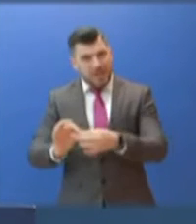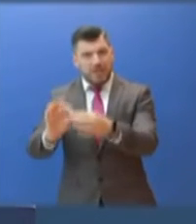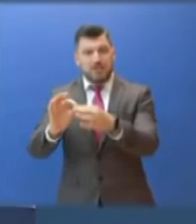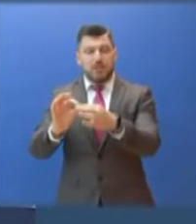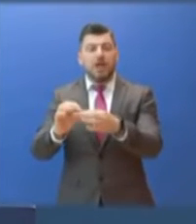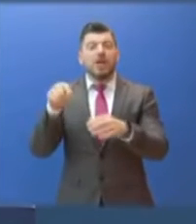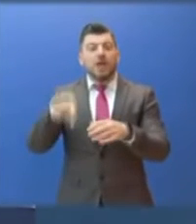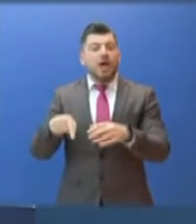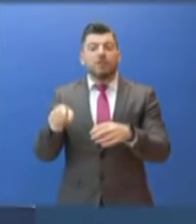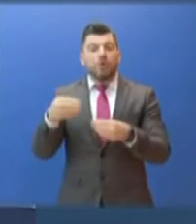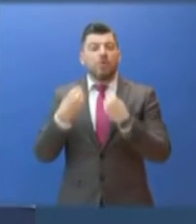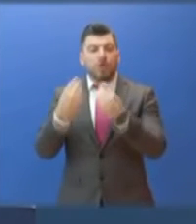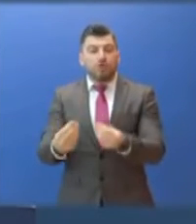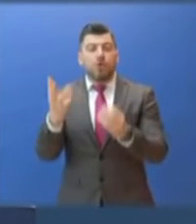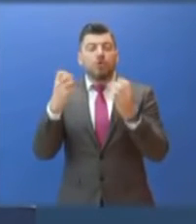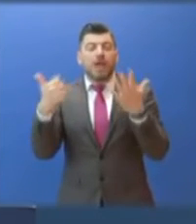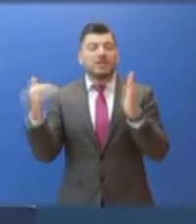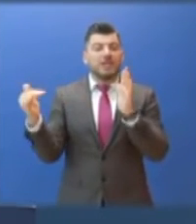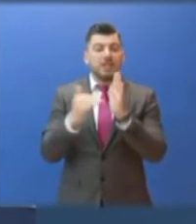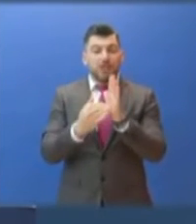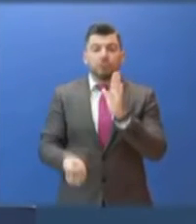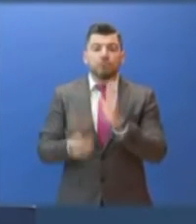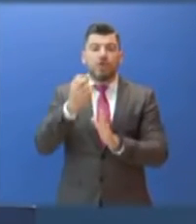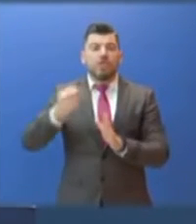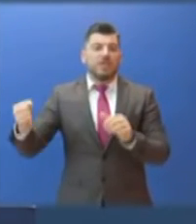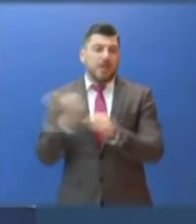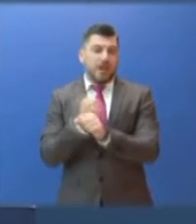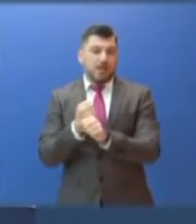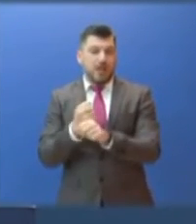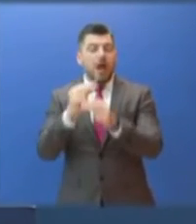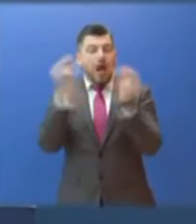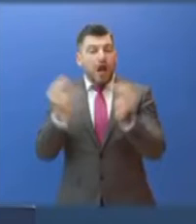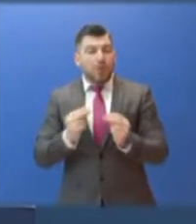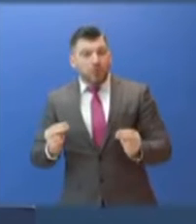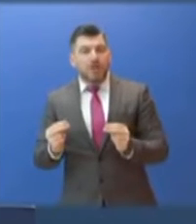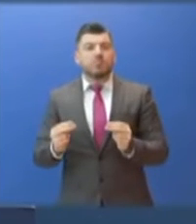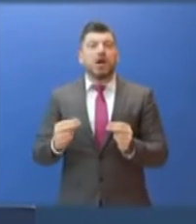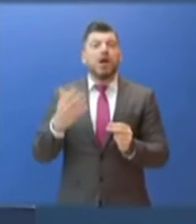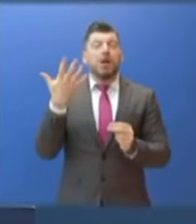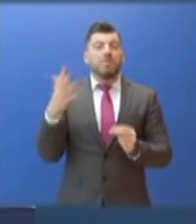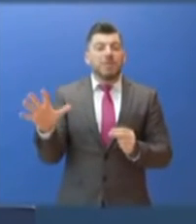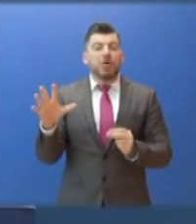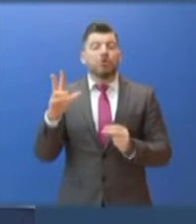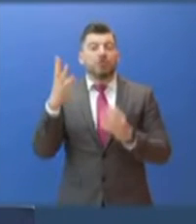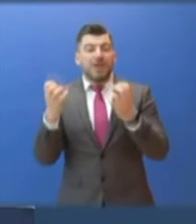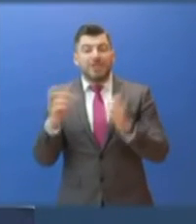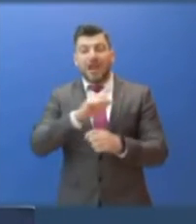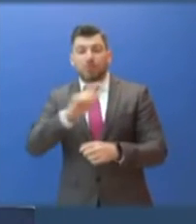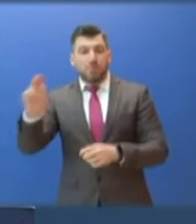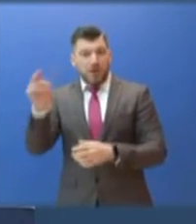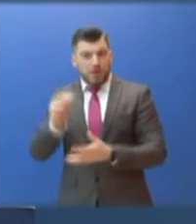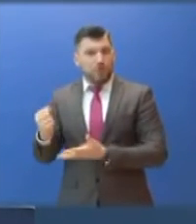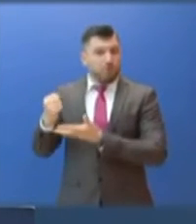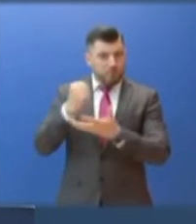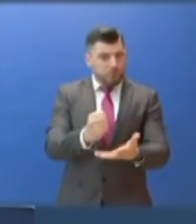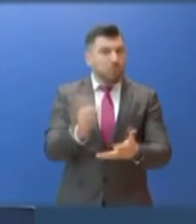86.000 νέες θέσεις εργασίας. Για το σκοπό αυτό θα αντιληθούν σχεδόν 590 εκατομμύρια ευρώ από τους πόρους του Ταμείου Ανάκαμψης και του